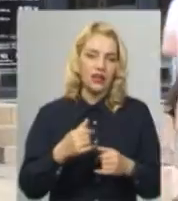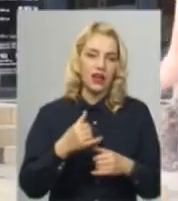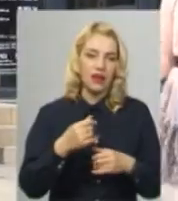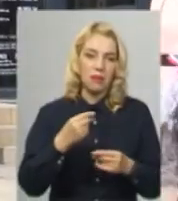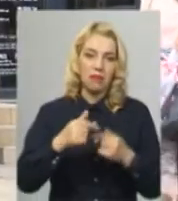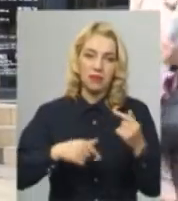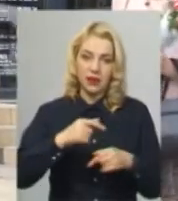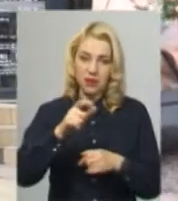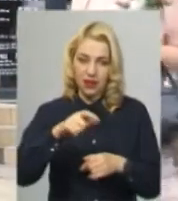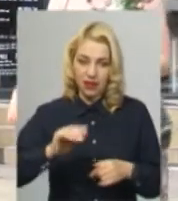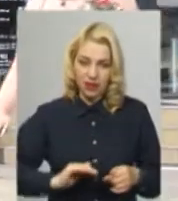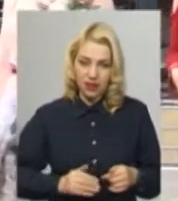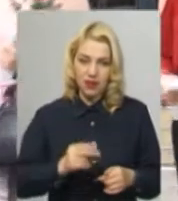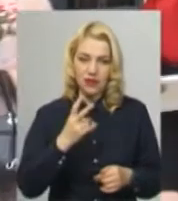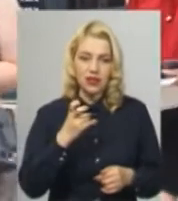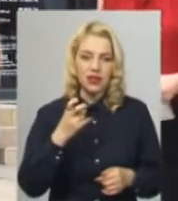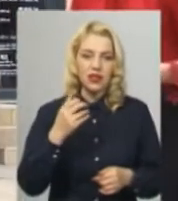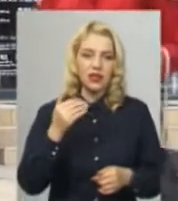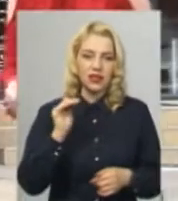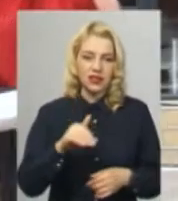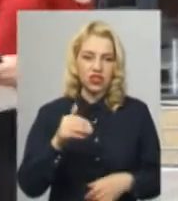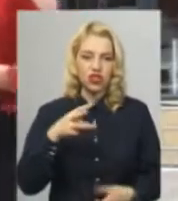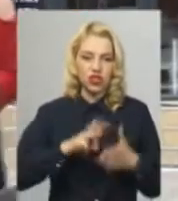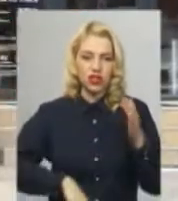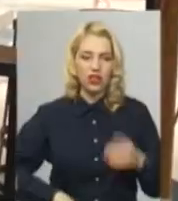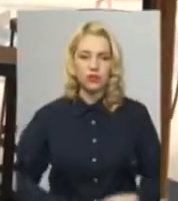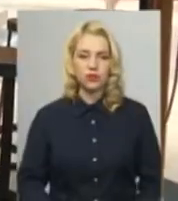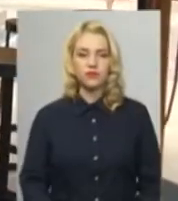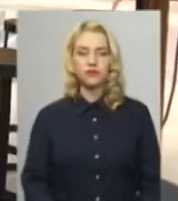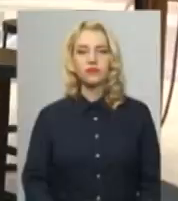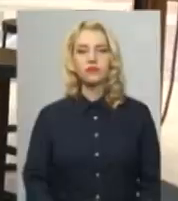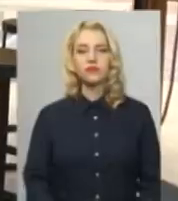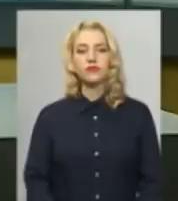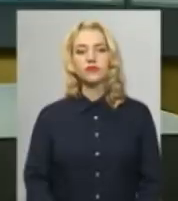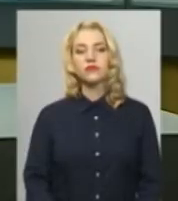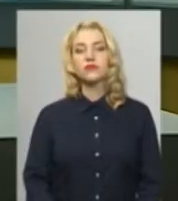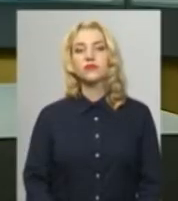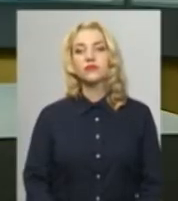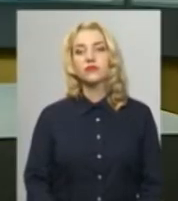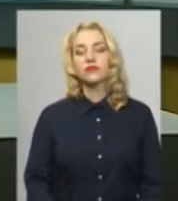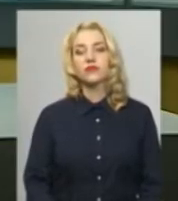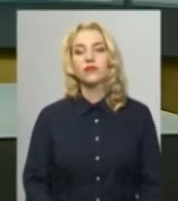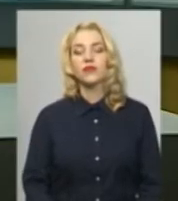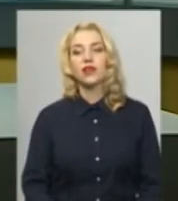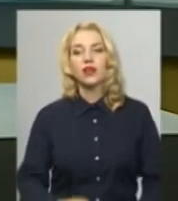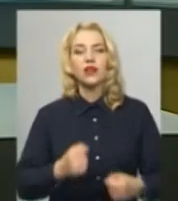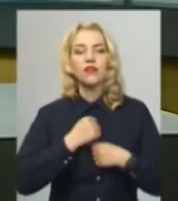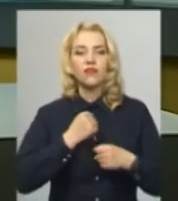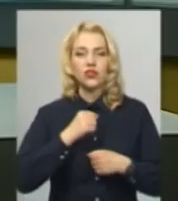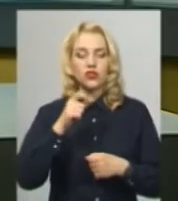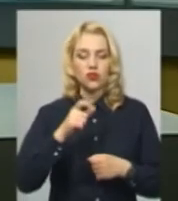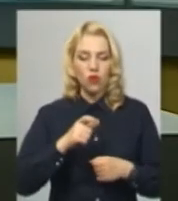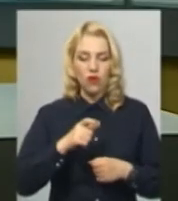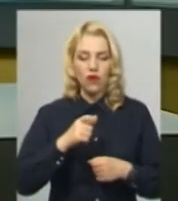каже Юрій Ратушняк. Михайло Жила, Дем'ян Цегольник, Олександр Горішевський. Новини на Суспільному. Хмельницький. Військова з Хмельницької